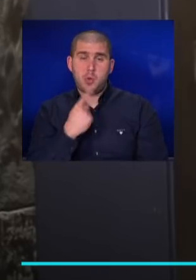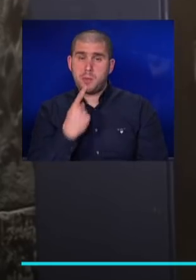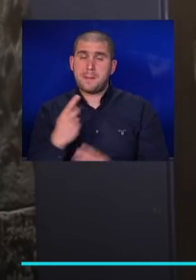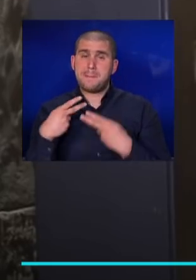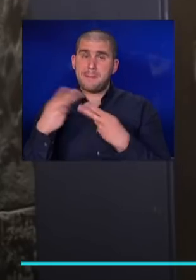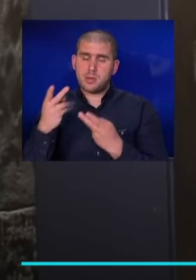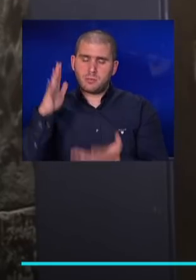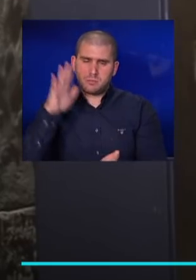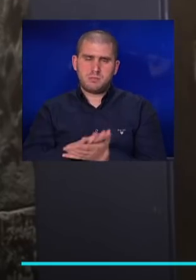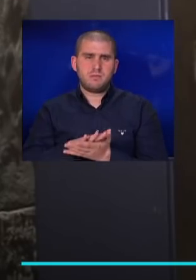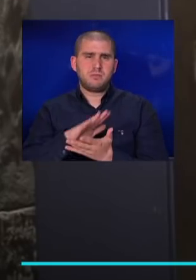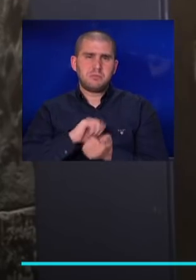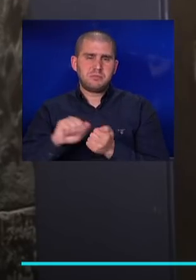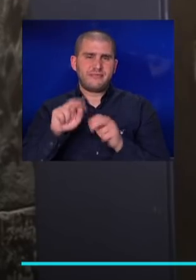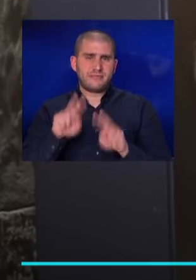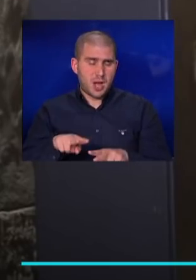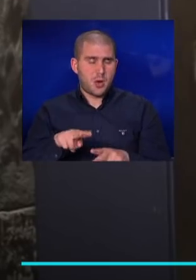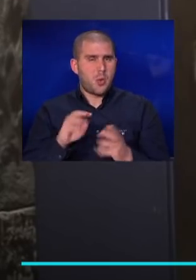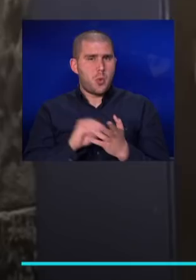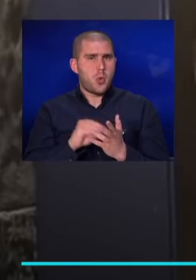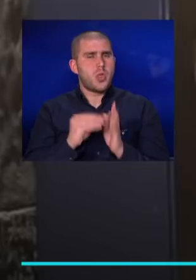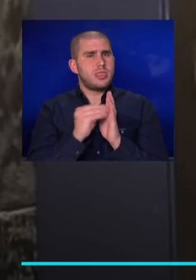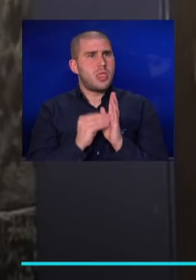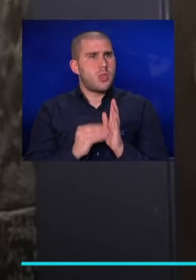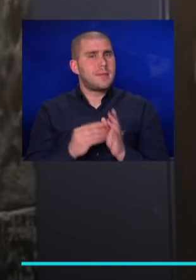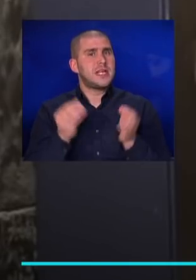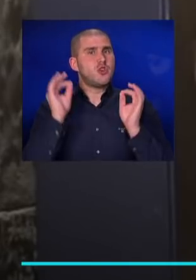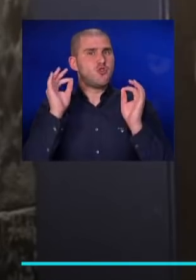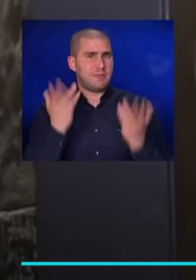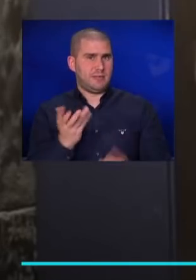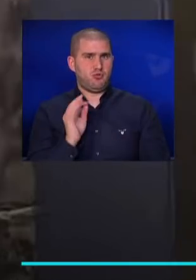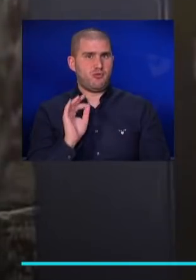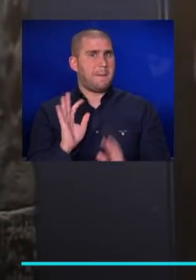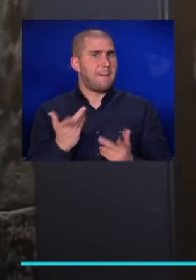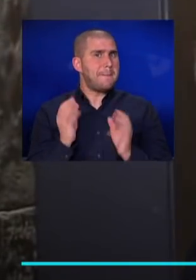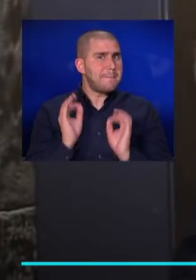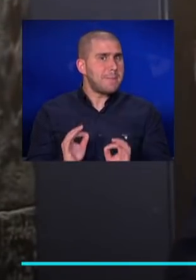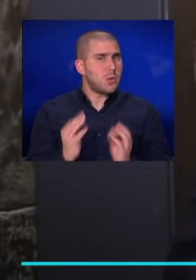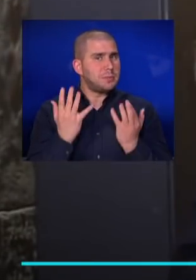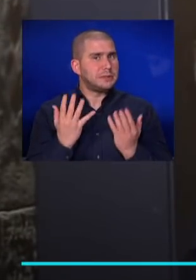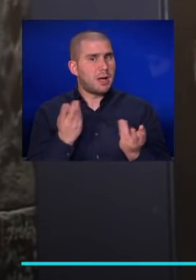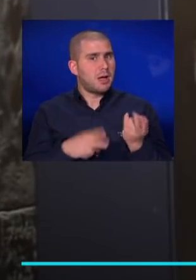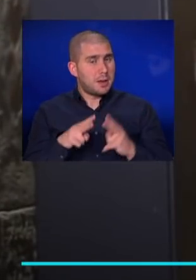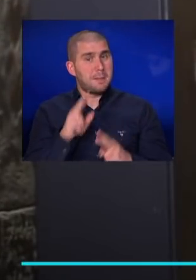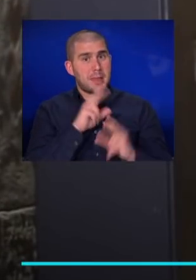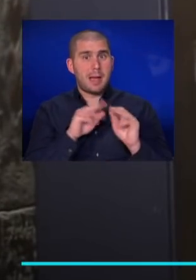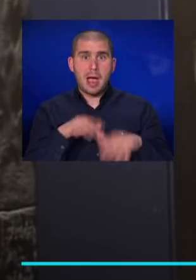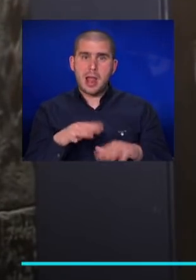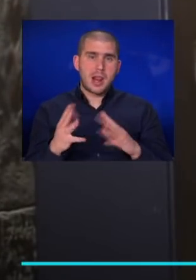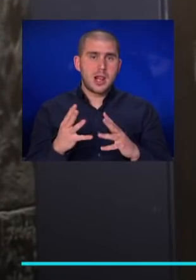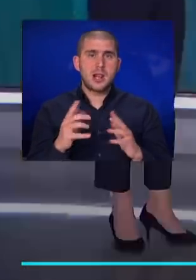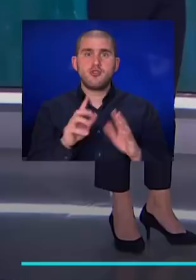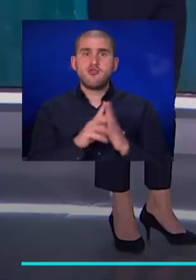החולים הזה נהרס כליל. עדיין אין לנו נתונים רשמיים של מה בדיוק מספר העבדות שם. מדברים כרגע על